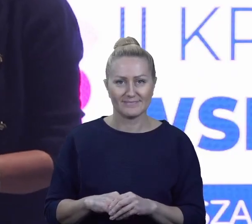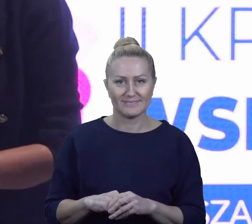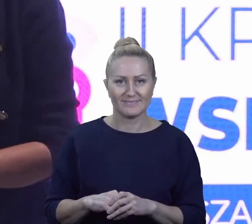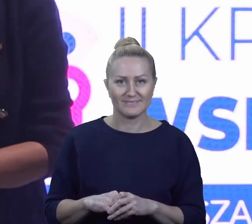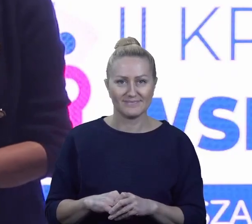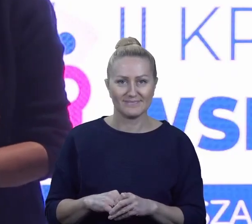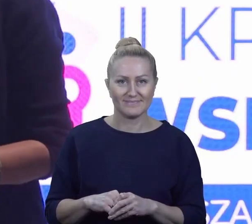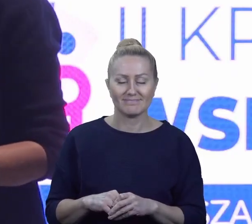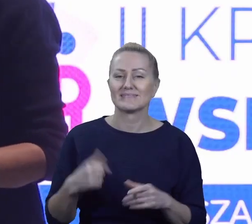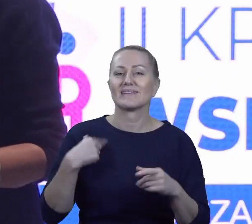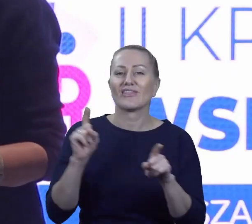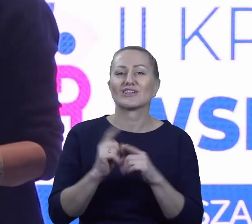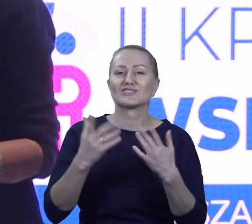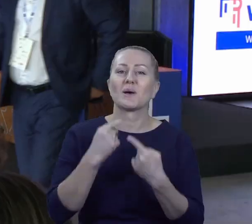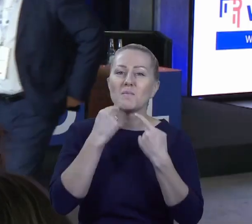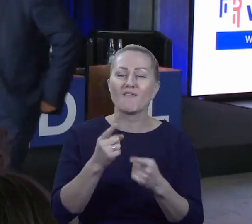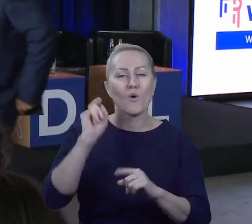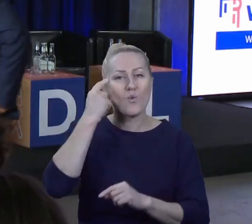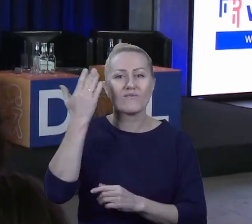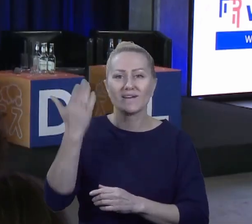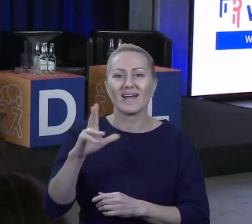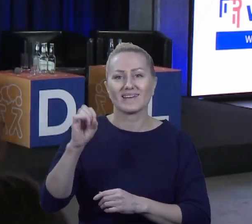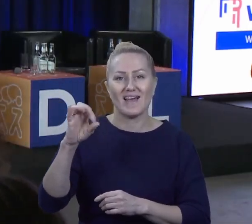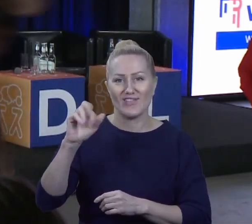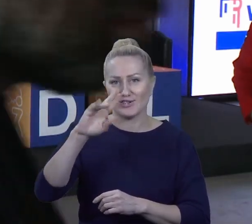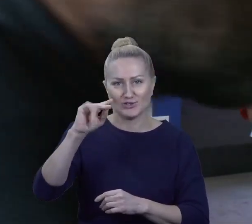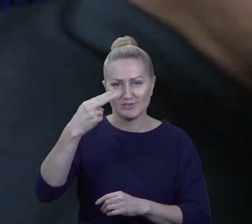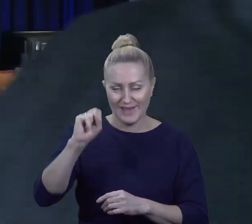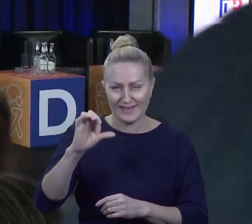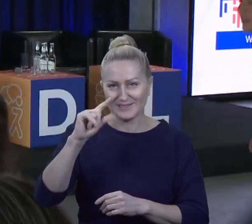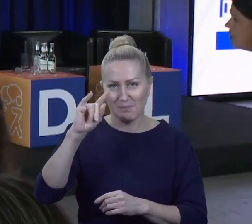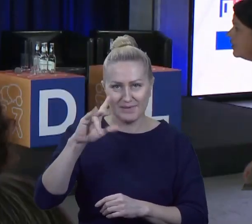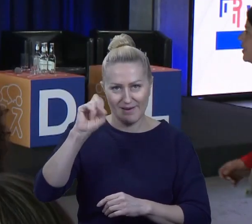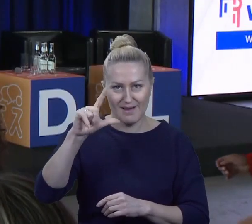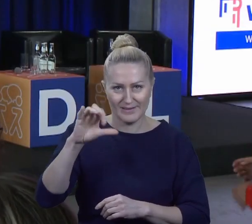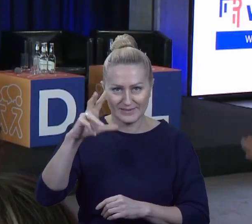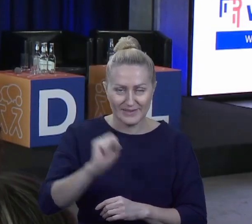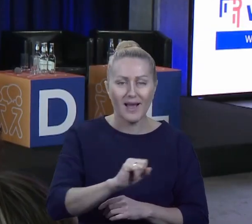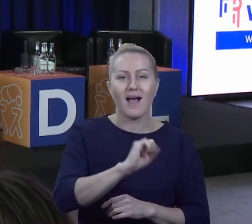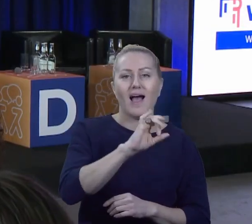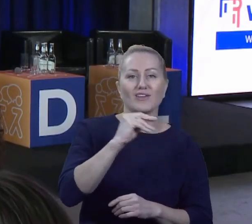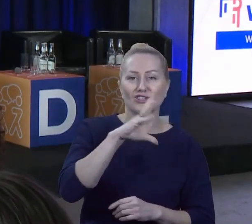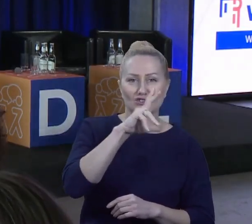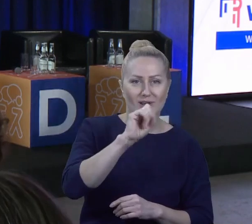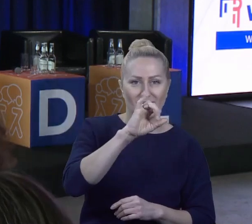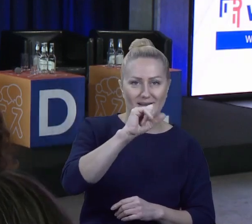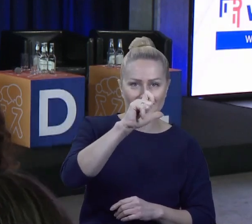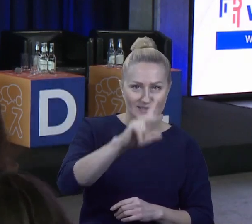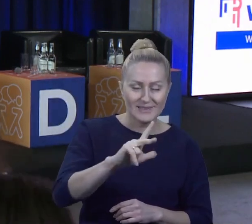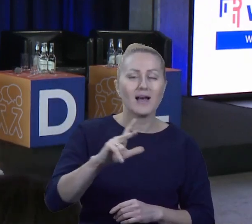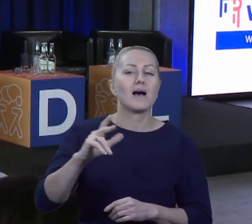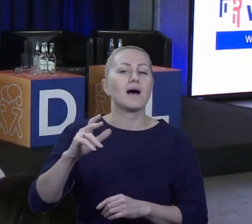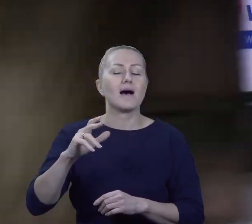Chciałbym tu wymienić szczególnie Katarzynę Spychalską, Agnieszkę Gajc, Małgosię